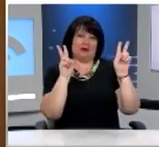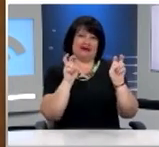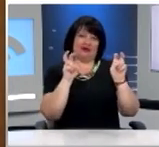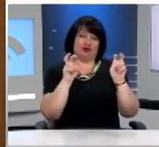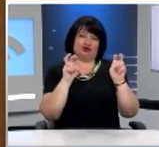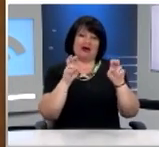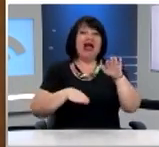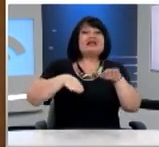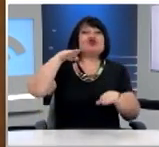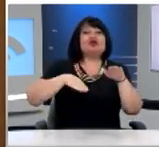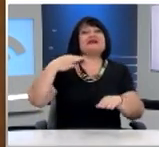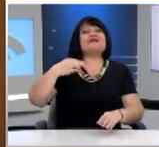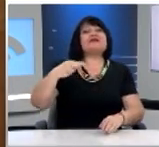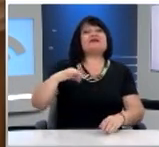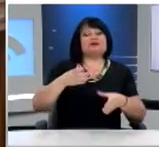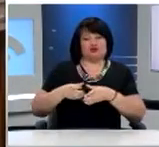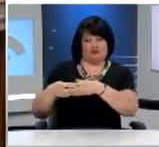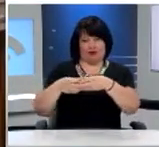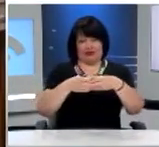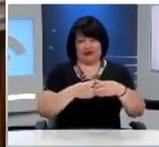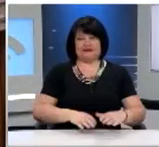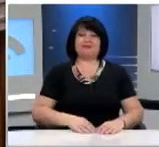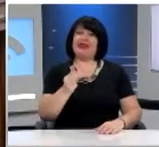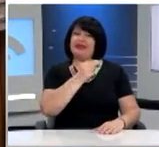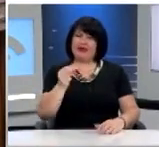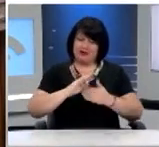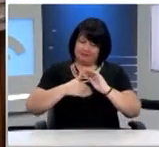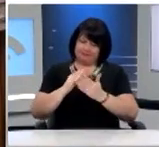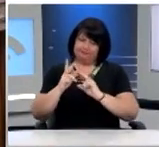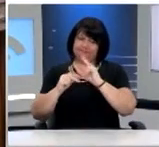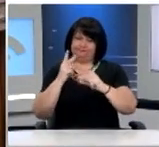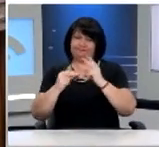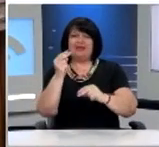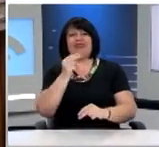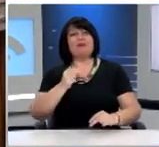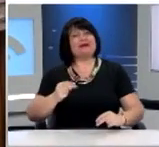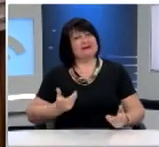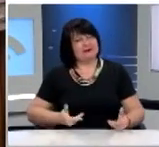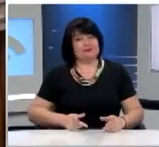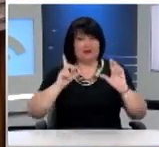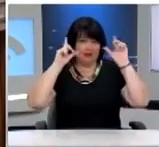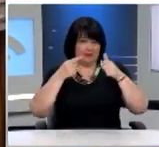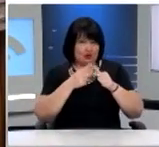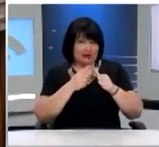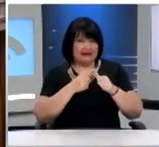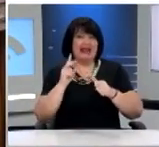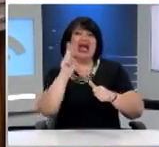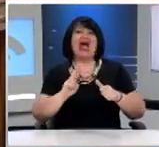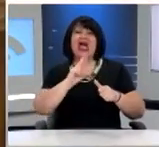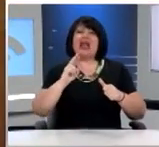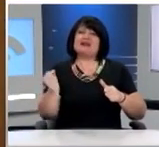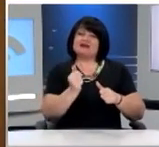Ανισότητες ευάλωτες ομάδες. Στα πλαίσια του θέματος αυτού ασχοληθήκαμε με τους εξής θεματικούς τομείς. Δημοκρατία, ρατσισμός,